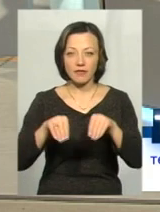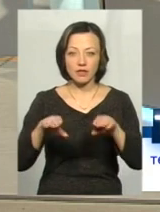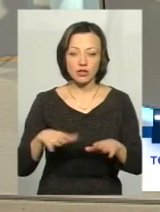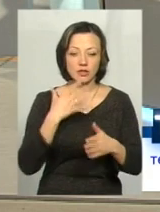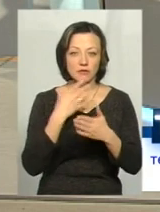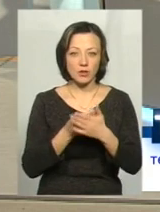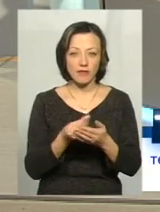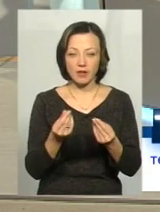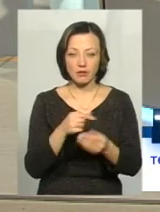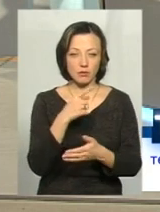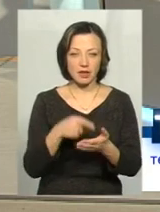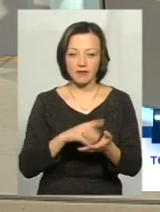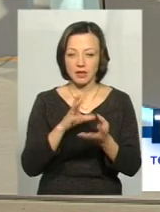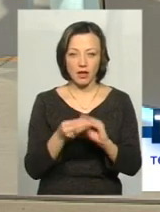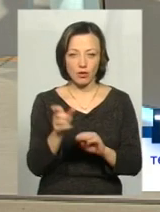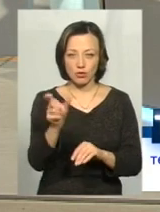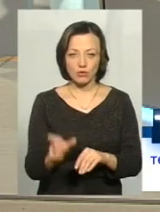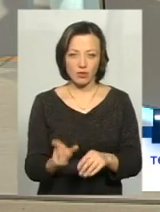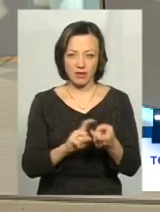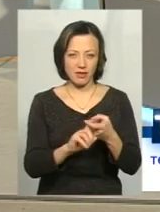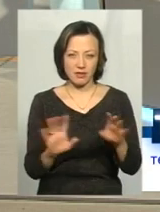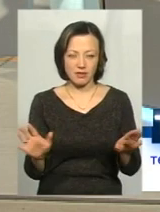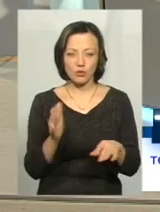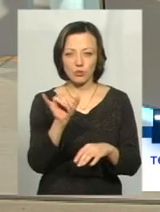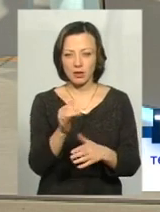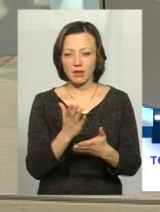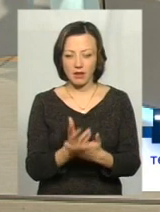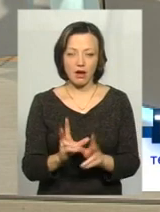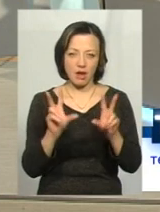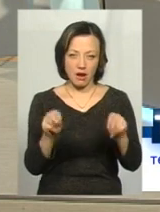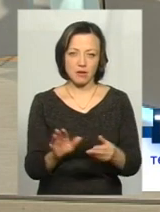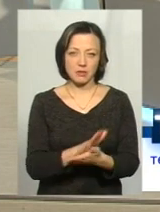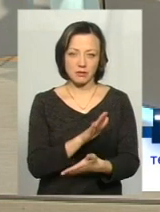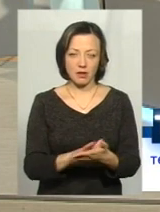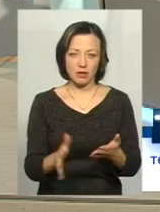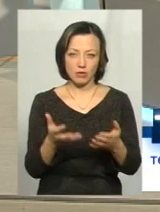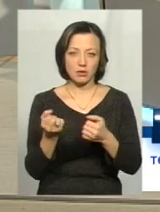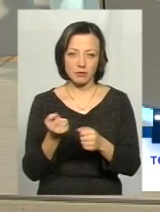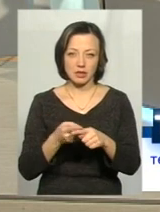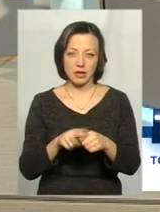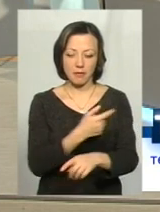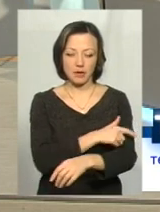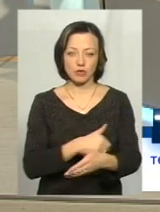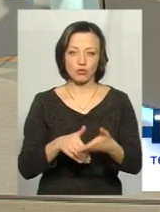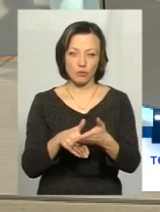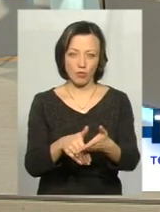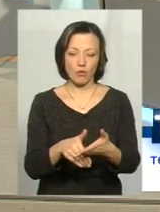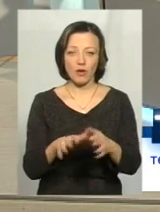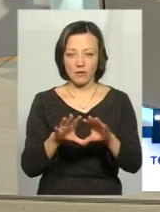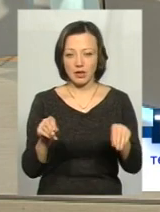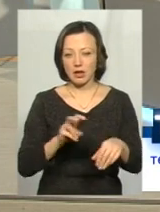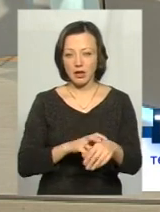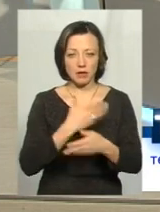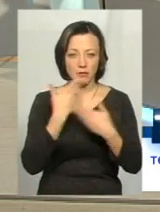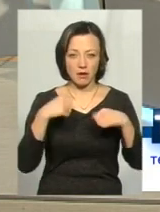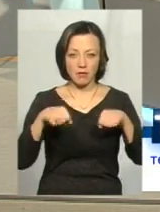свої фінансові питання, це взагалі особи не мають стосуватися. В неї є гарантія, безоплатне отримання цієї медичної послуги. І лікар не